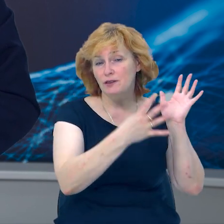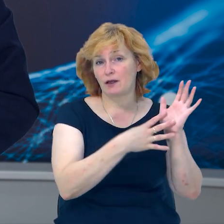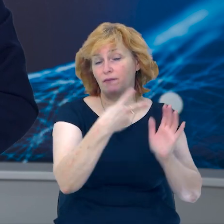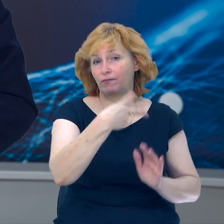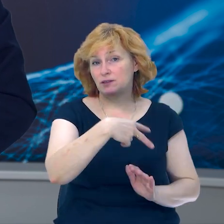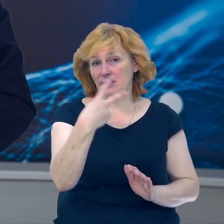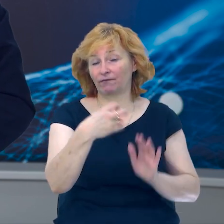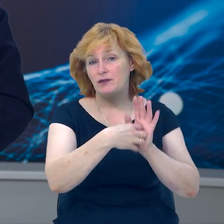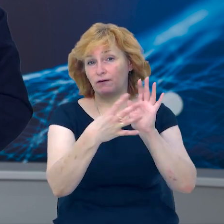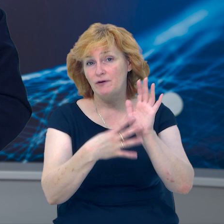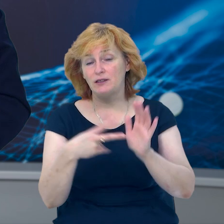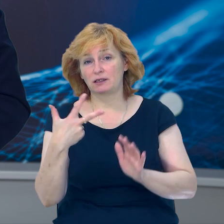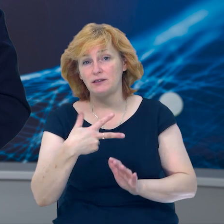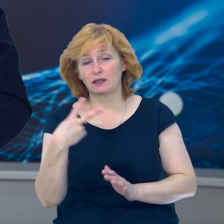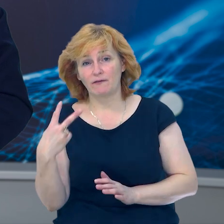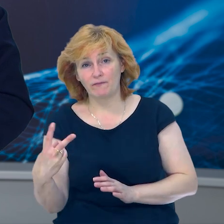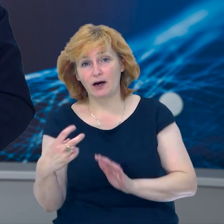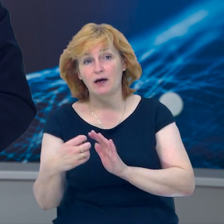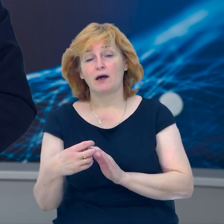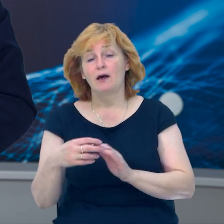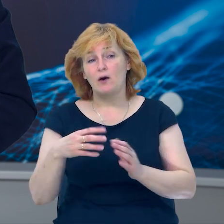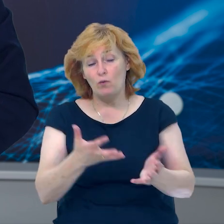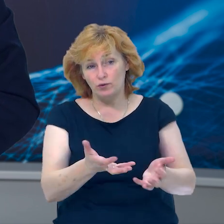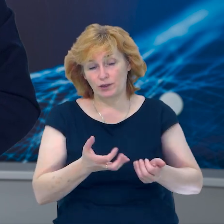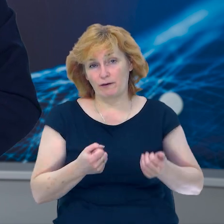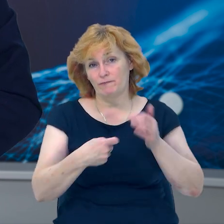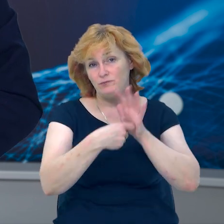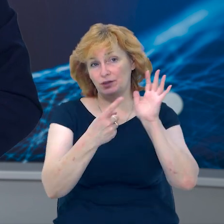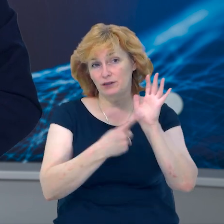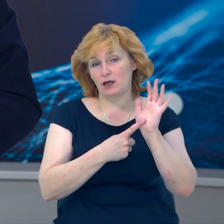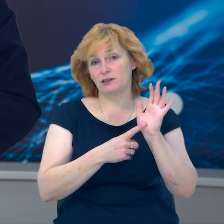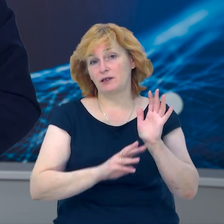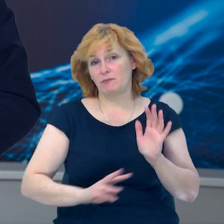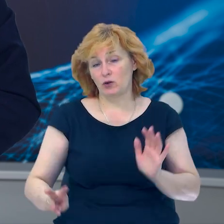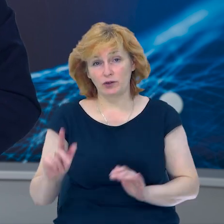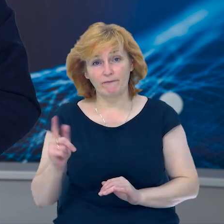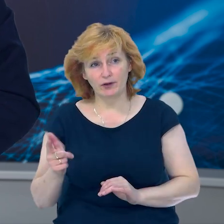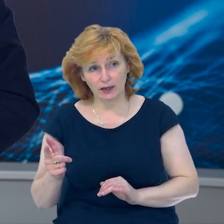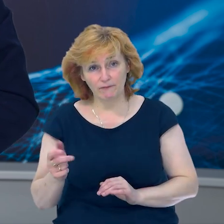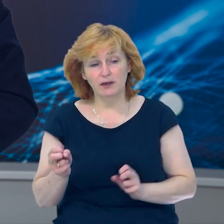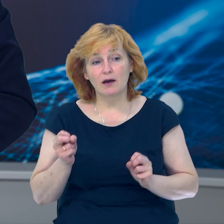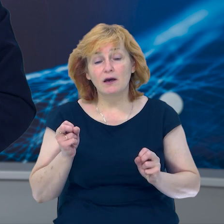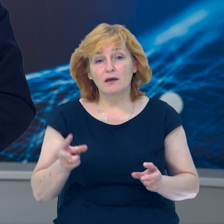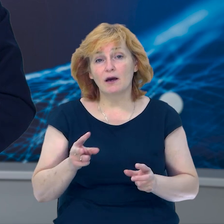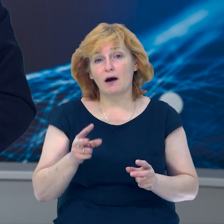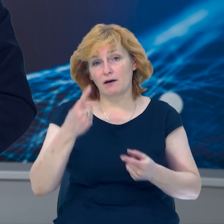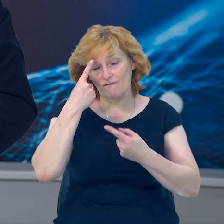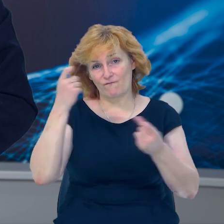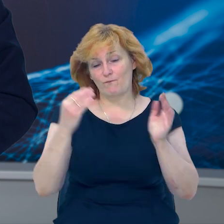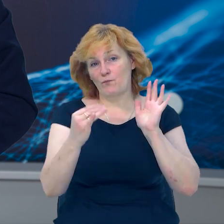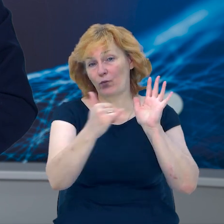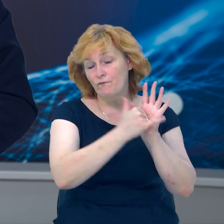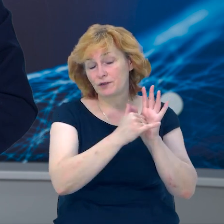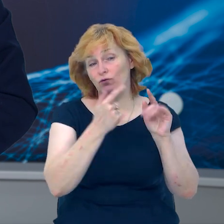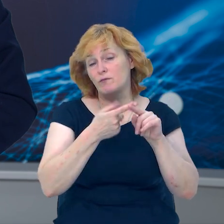13, 34 та 32 отримають загалом близько 16 мільйонів гривень. Як йдеться в повідомленні, чернігівські